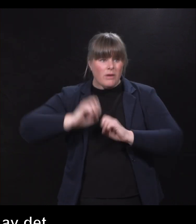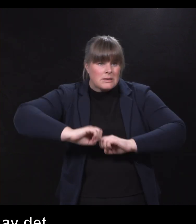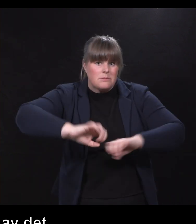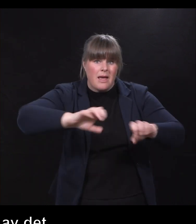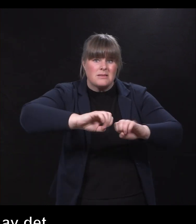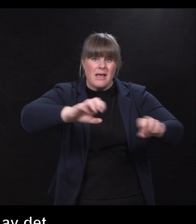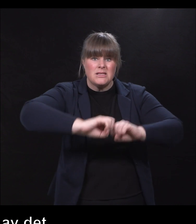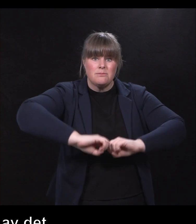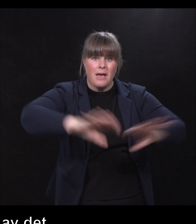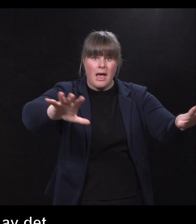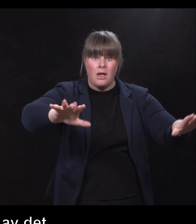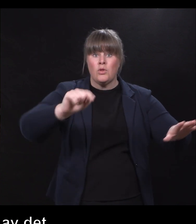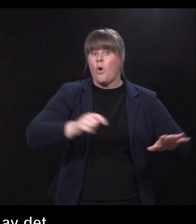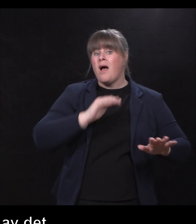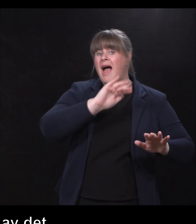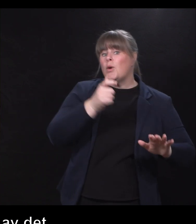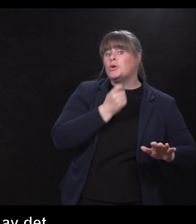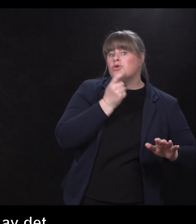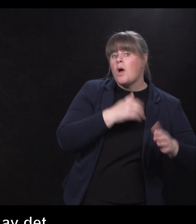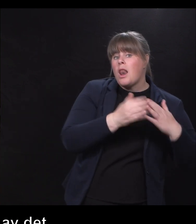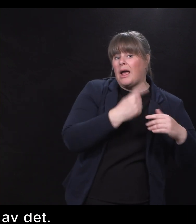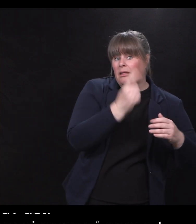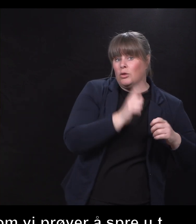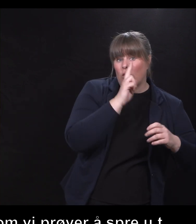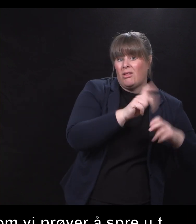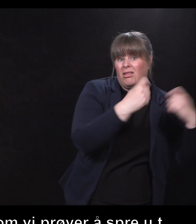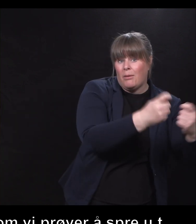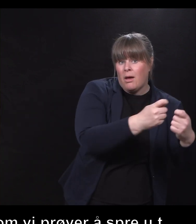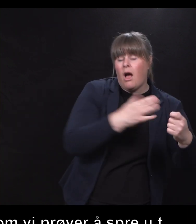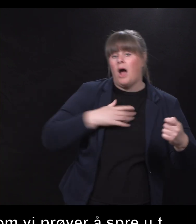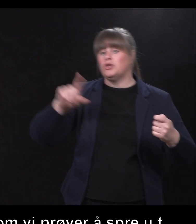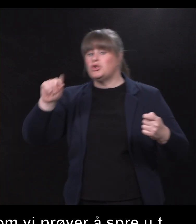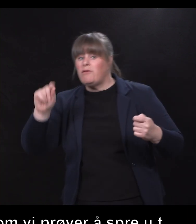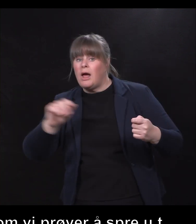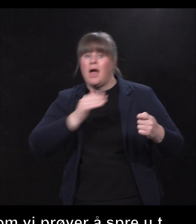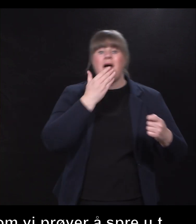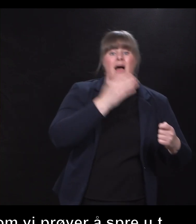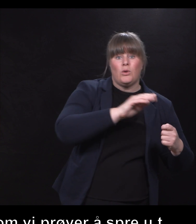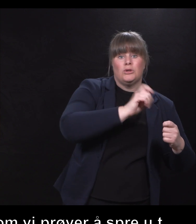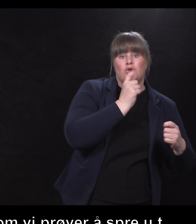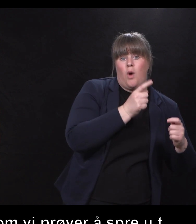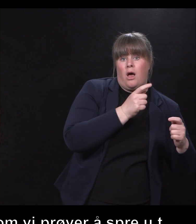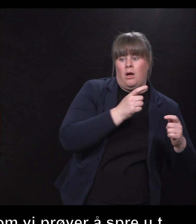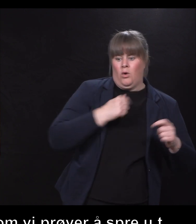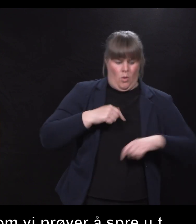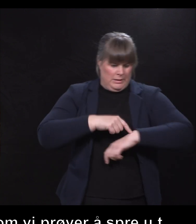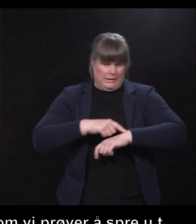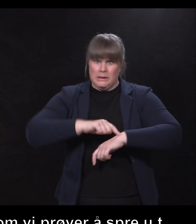nytt team i Haugustua nå. Nå har vi et team i Stovner og et team i Haugustua. Jeg har hørt vi har så dårlig tid, så jeg vil ikke snakke for mye.